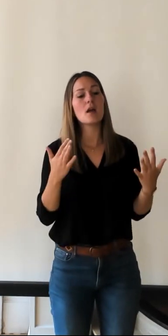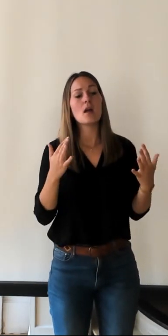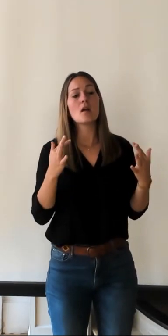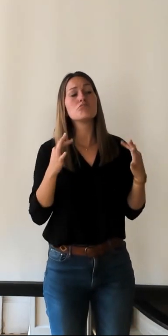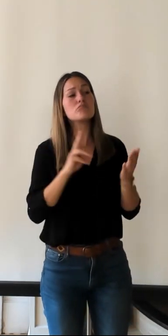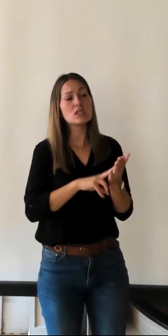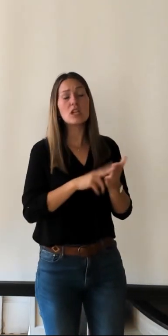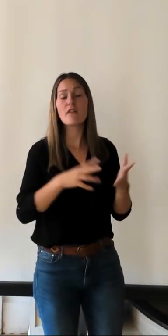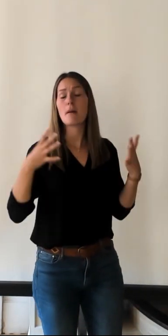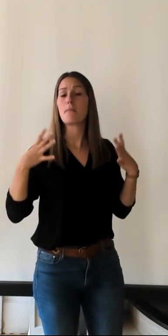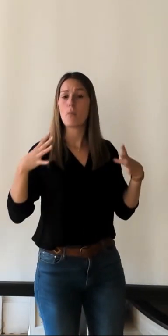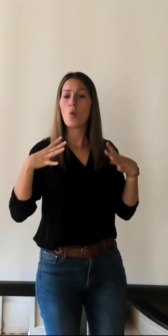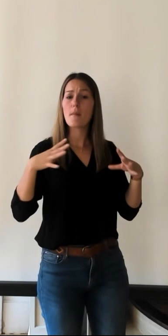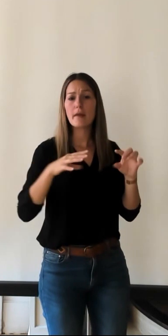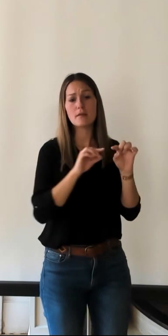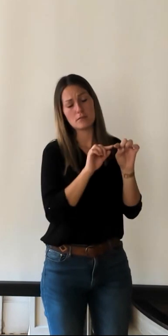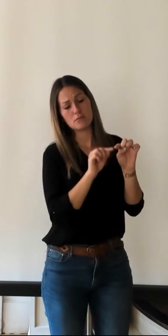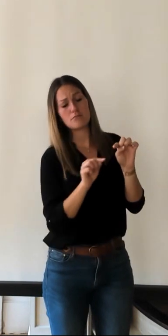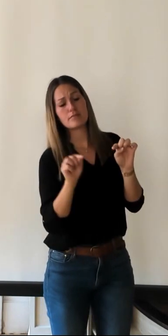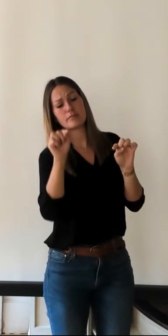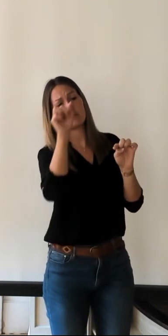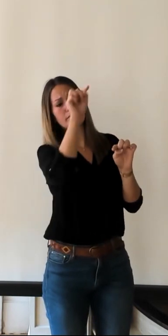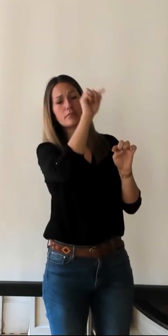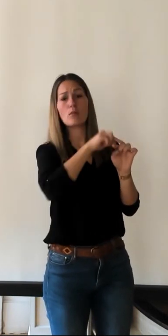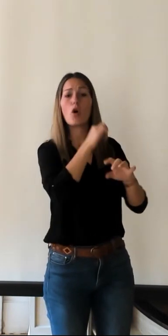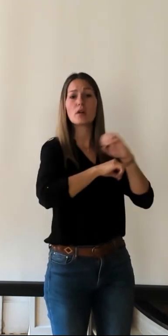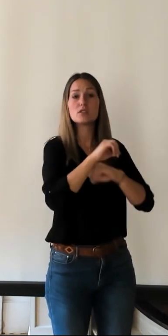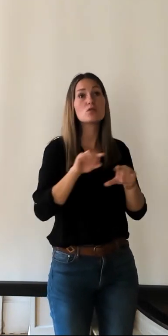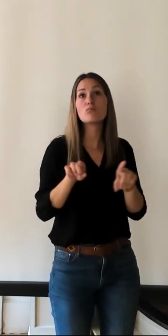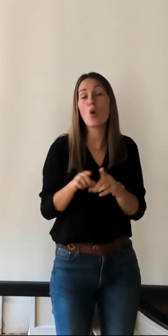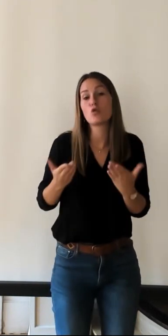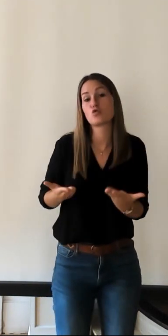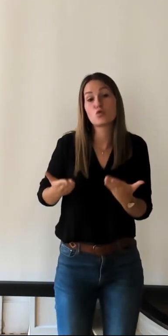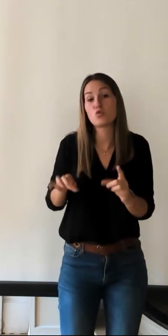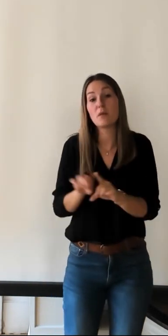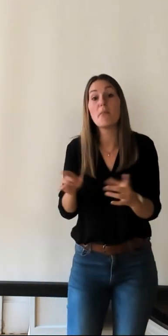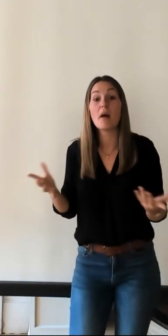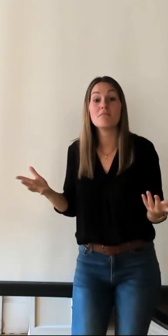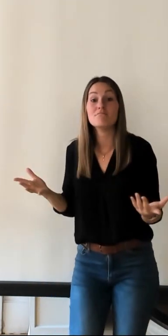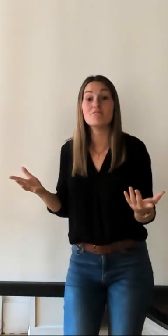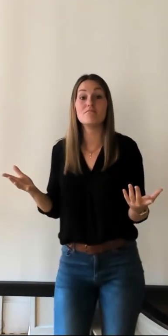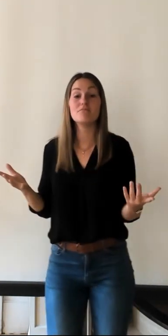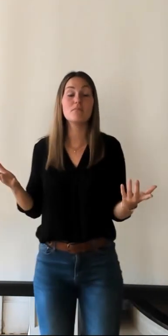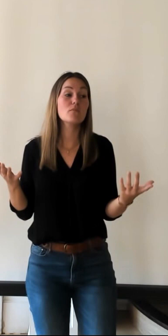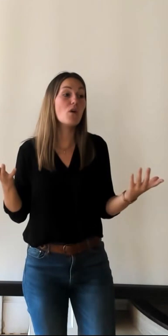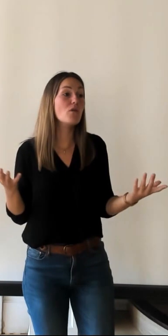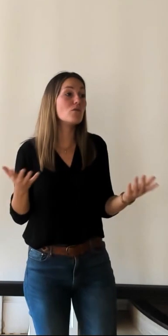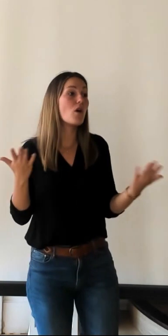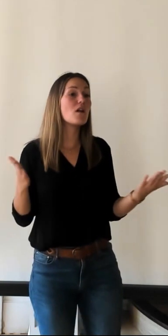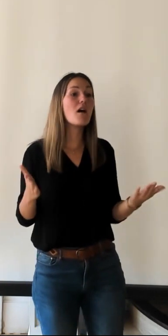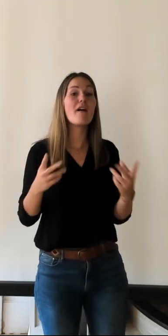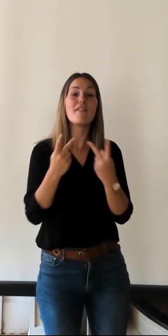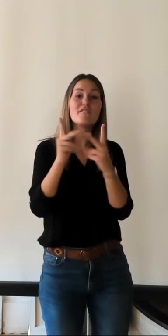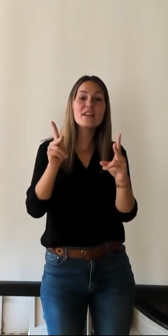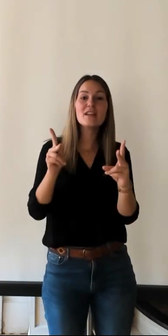effet c'était le rôle mais c'est je veux dire c'est un petit peu comme maintenant on fait voilà on fait un circuit dans la